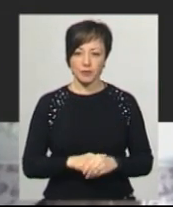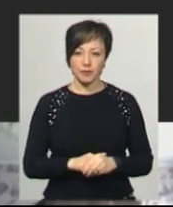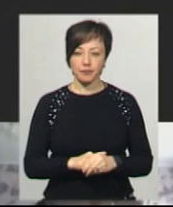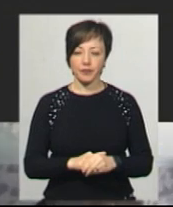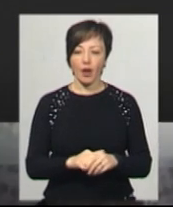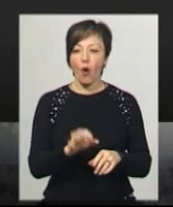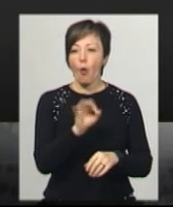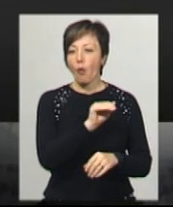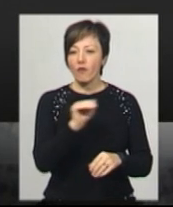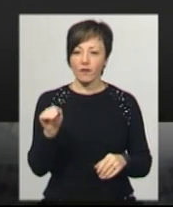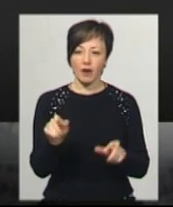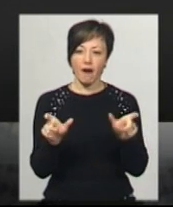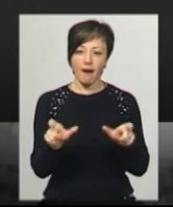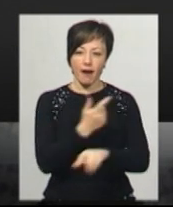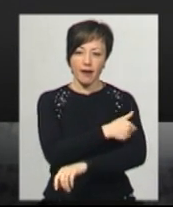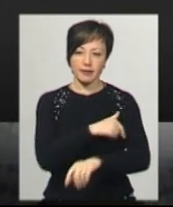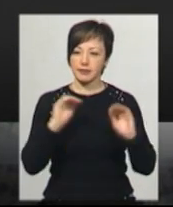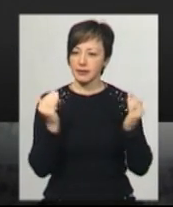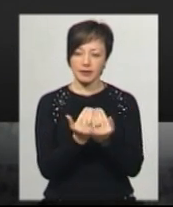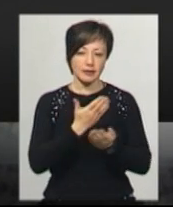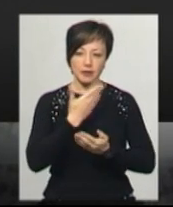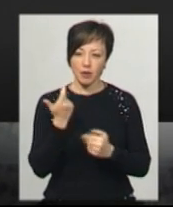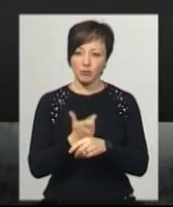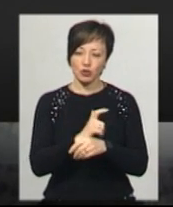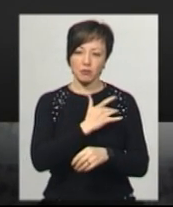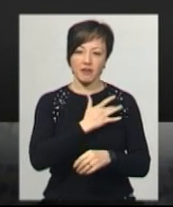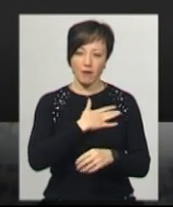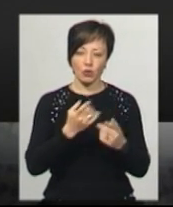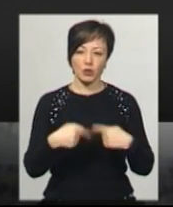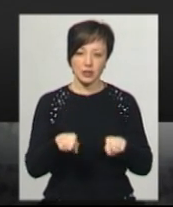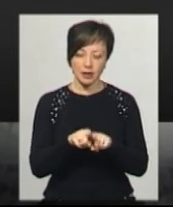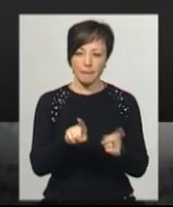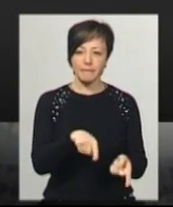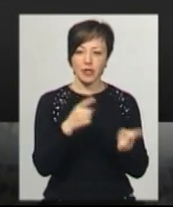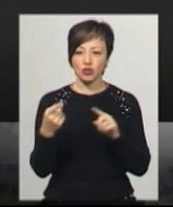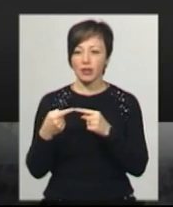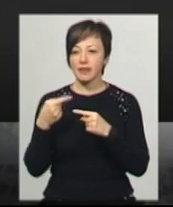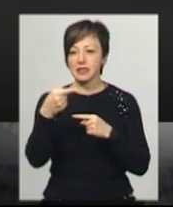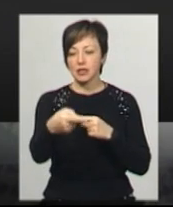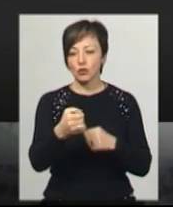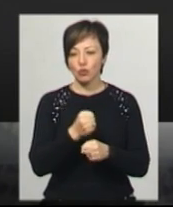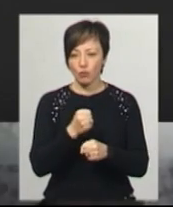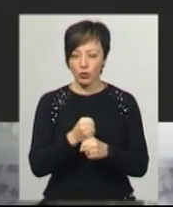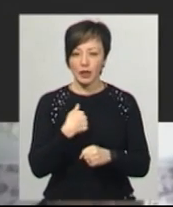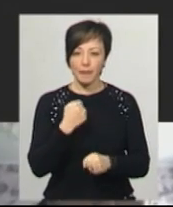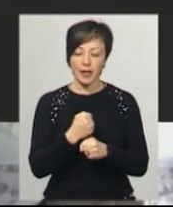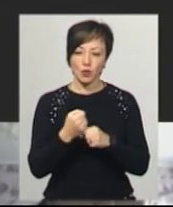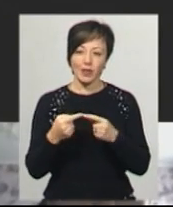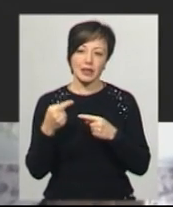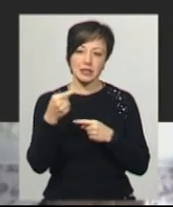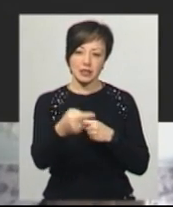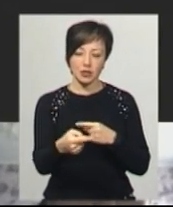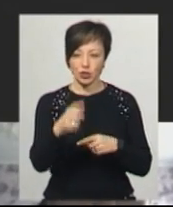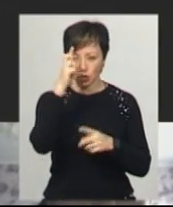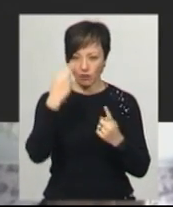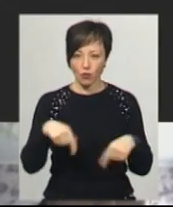Офіційно карантину немає в Білорусі. Більшість приватних організацій, у яких є можливість, перейшли на дистанційну роботу. Я теж працюю дистанційно. Державні